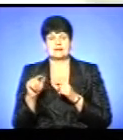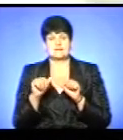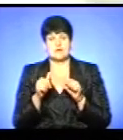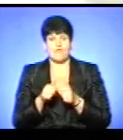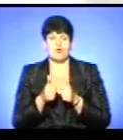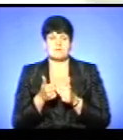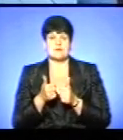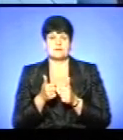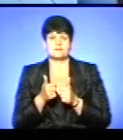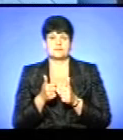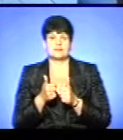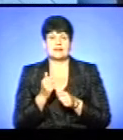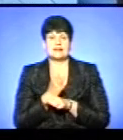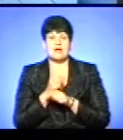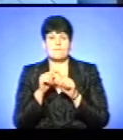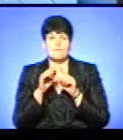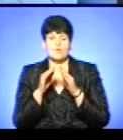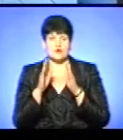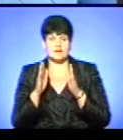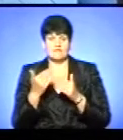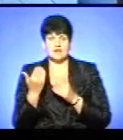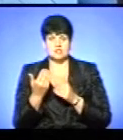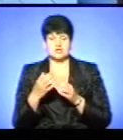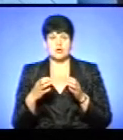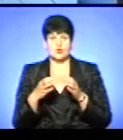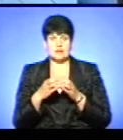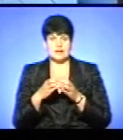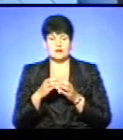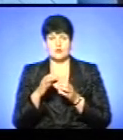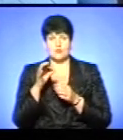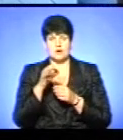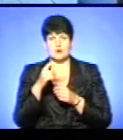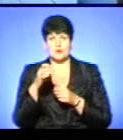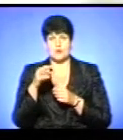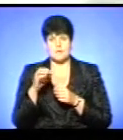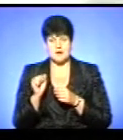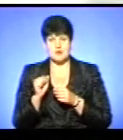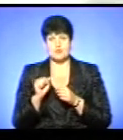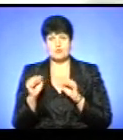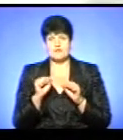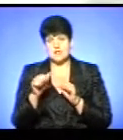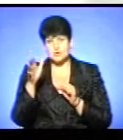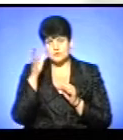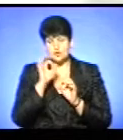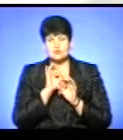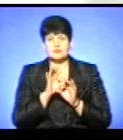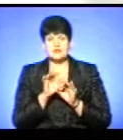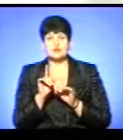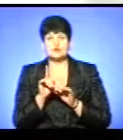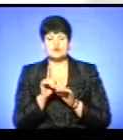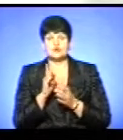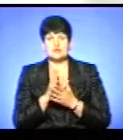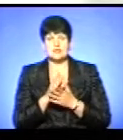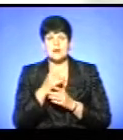таборів. Ваша колега, пані Ольга Хомас, управління освіти, розповіла нам ще й такі табори, як